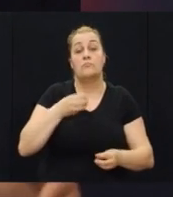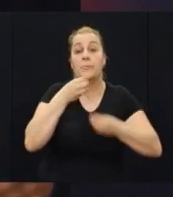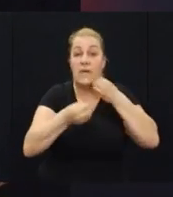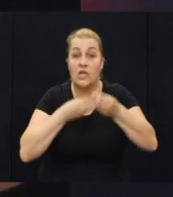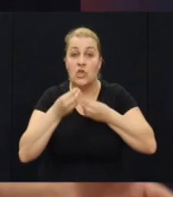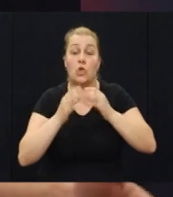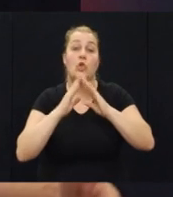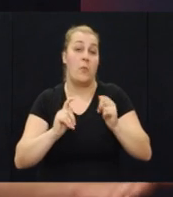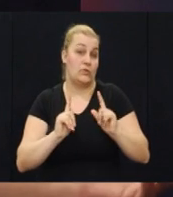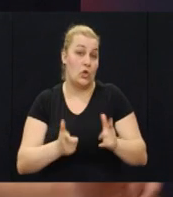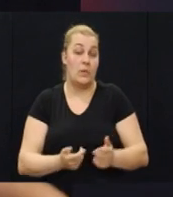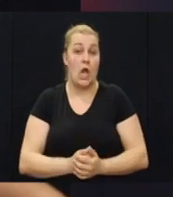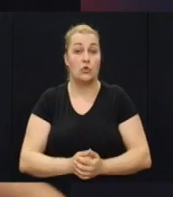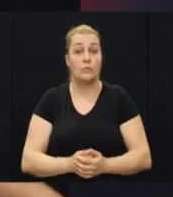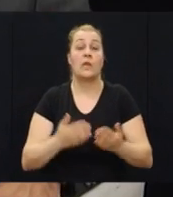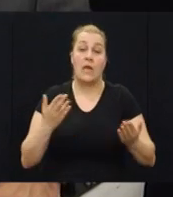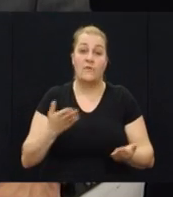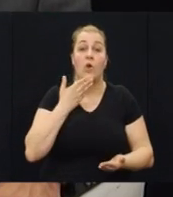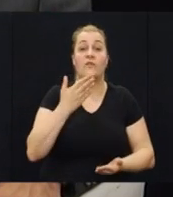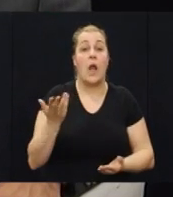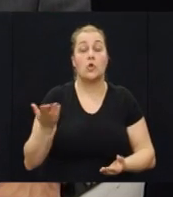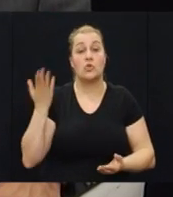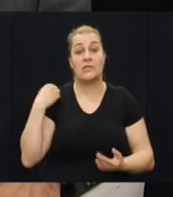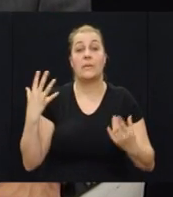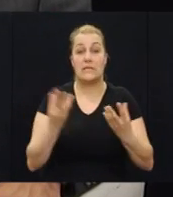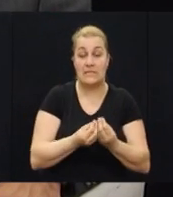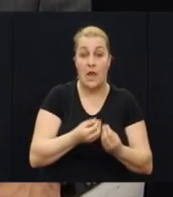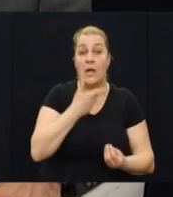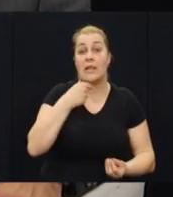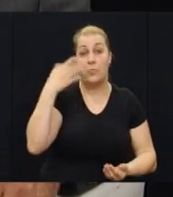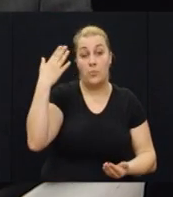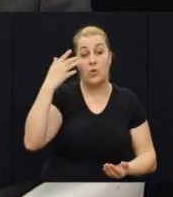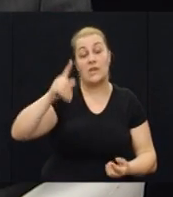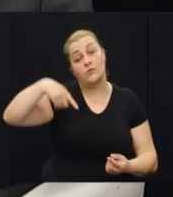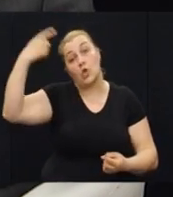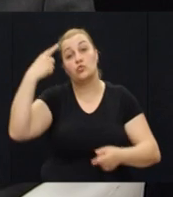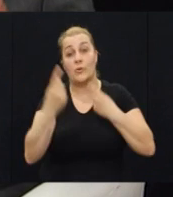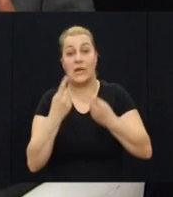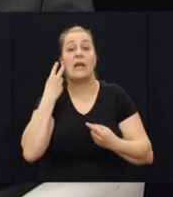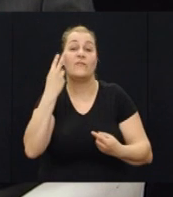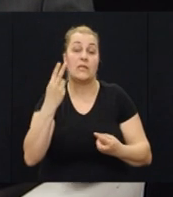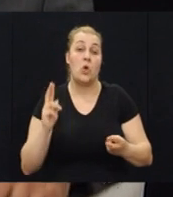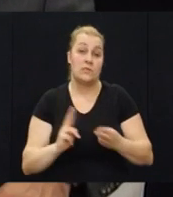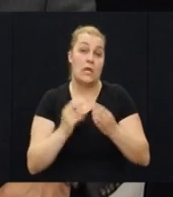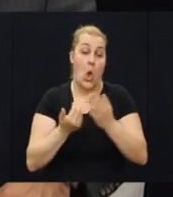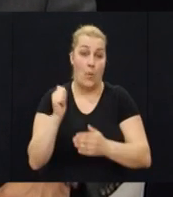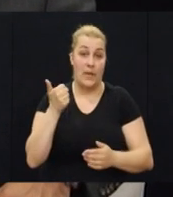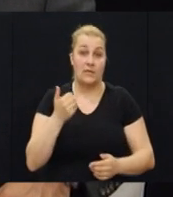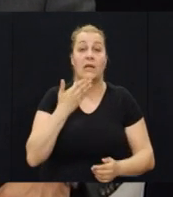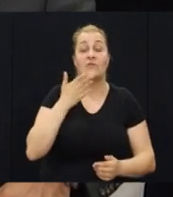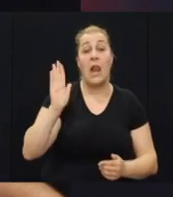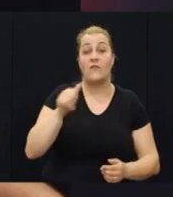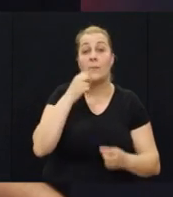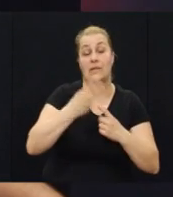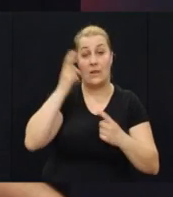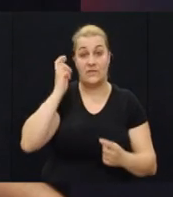priča o domovinskom ratu da satniće evo hvala što ste bili s nama lijep pozdrav i do neke prigode vidimo se opet hvala i vama